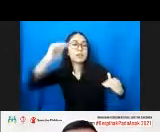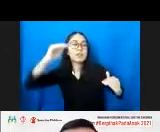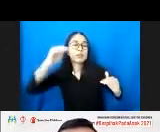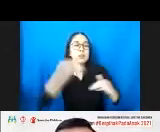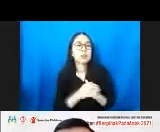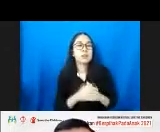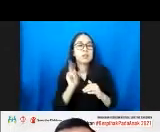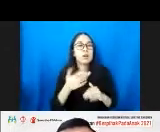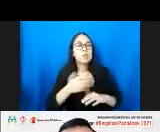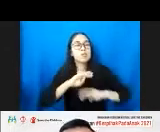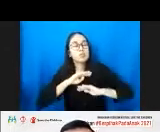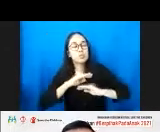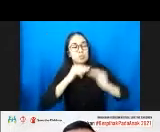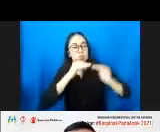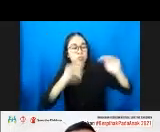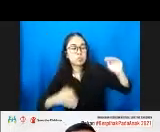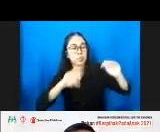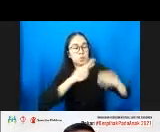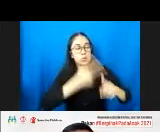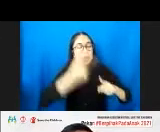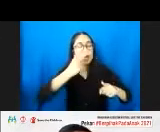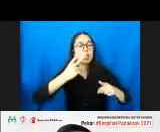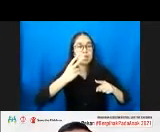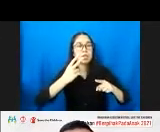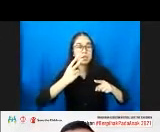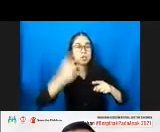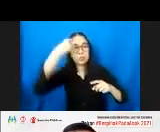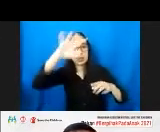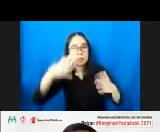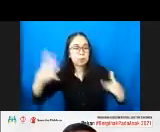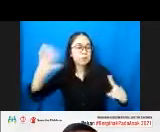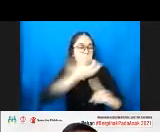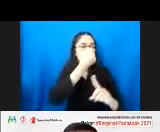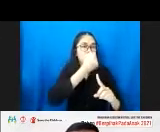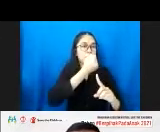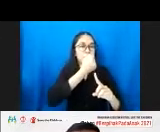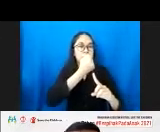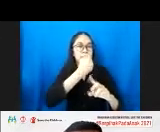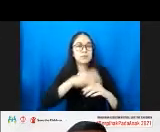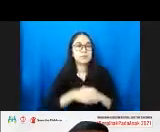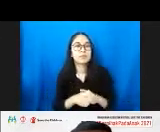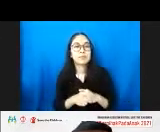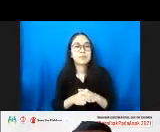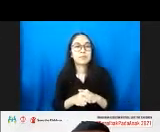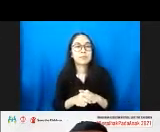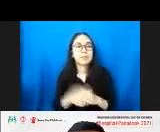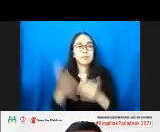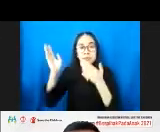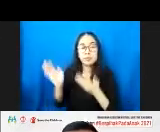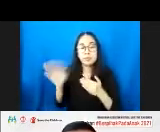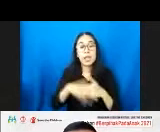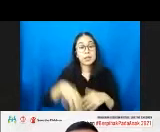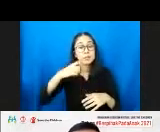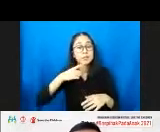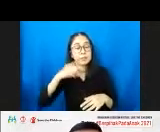penurunan itu hampir dua kali lipat dari itulah untuk bisa mencapai sasaran. Dan ini yang hijau itu adalah